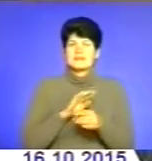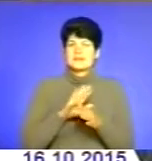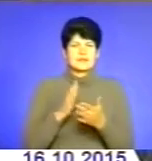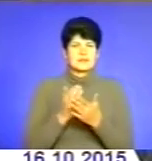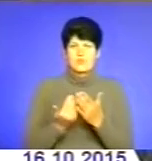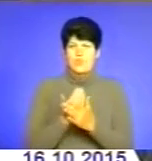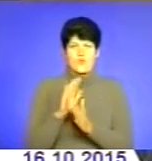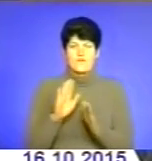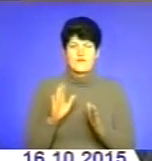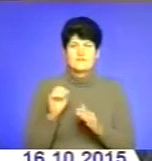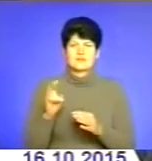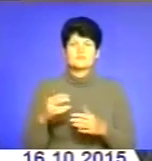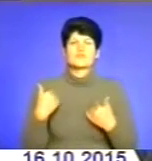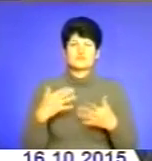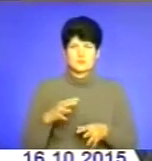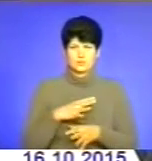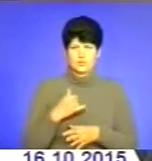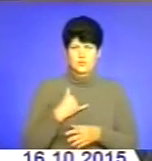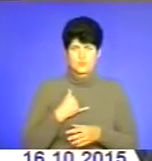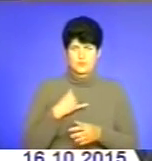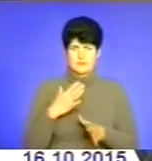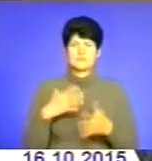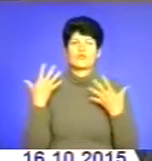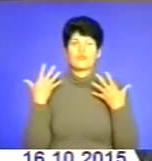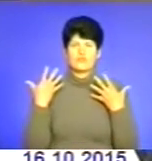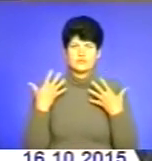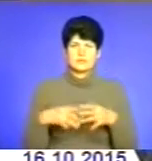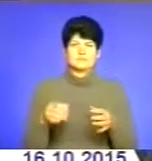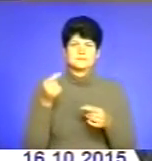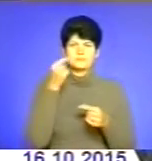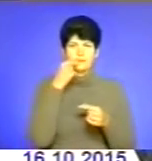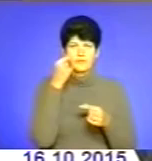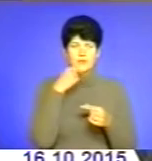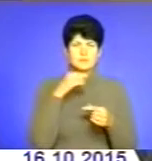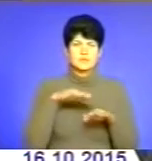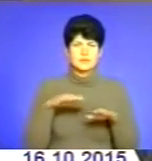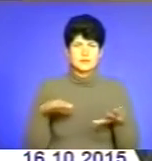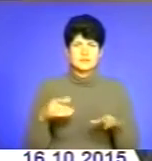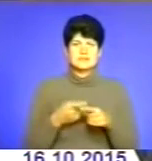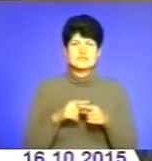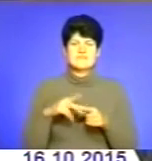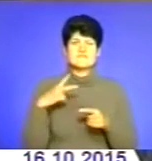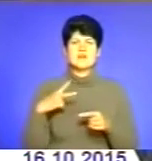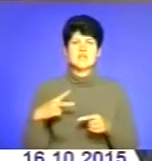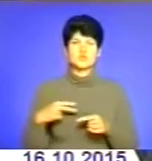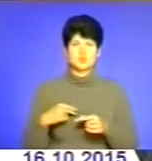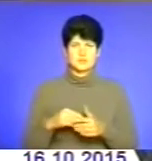була в нас, тобто в неї вже щеплювали дітей. Це є вакцина французька